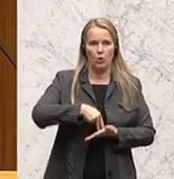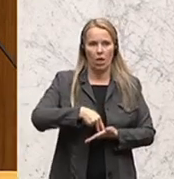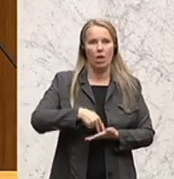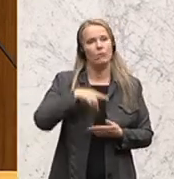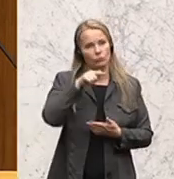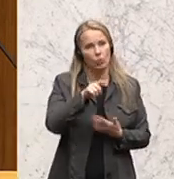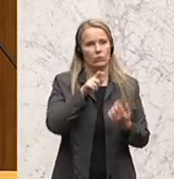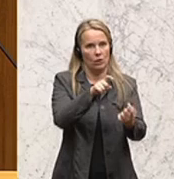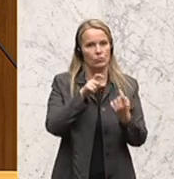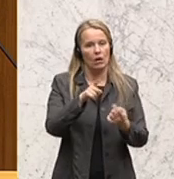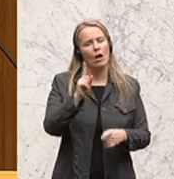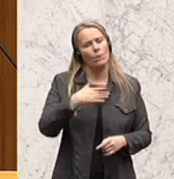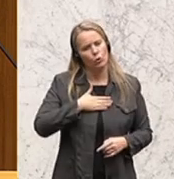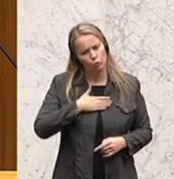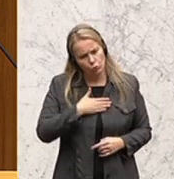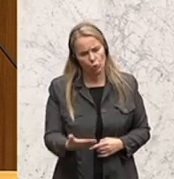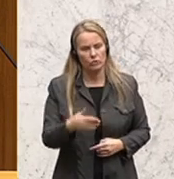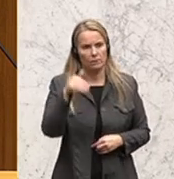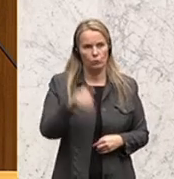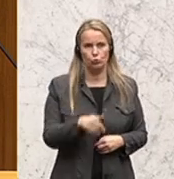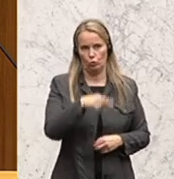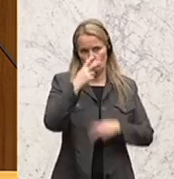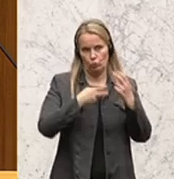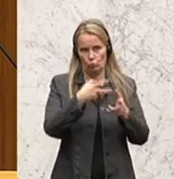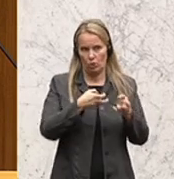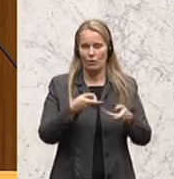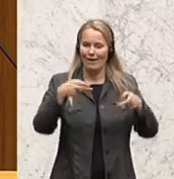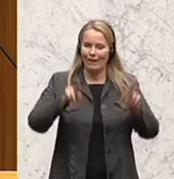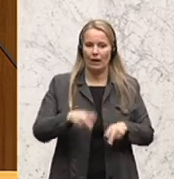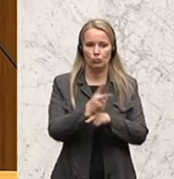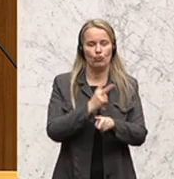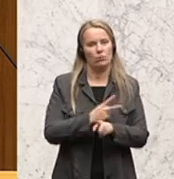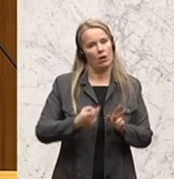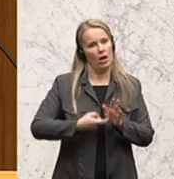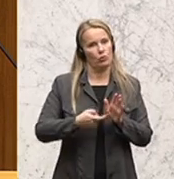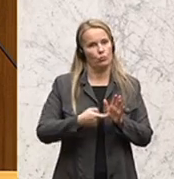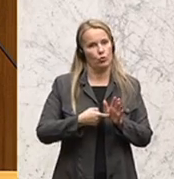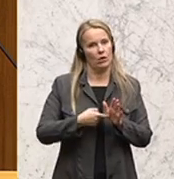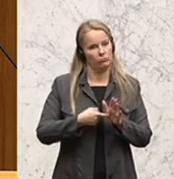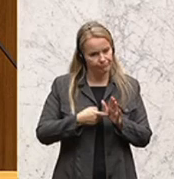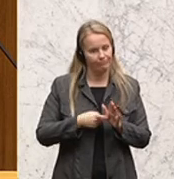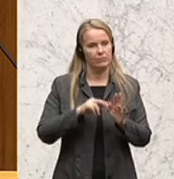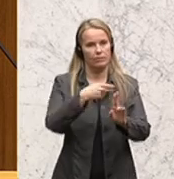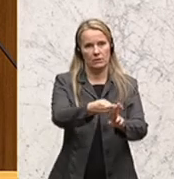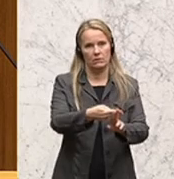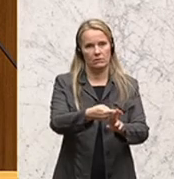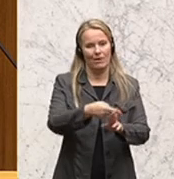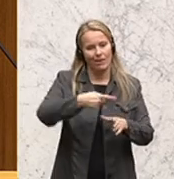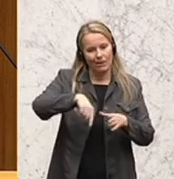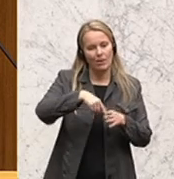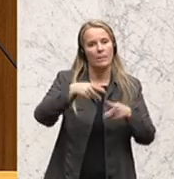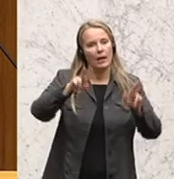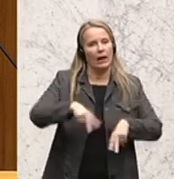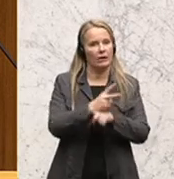Trotzdem muss dieses Instrument rechtsstaatlichen Ansprüchen Genüge tun und sich innerhalb des